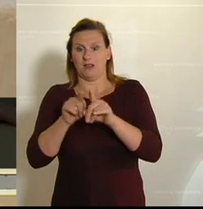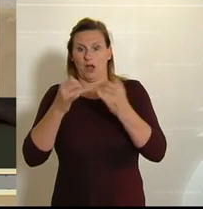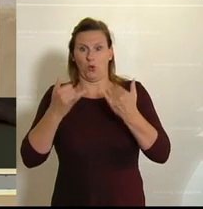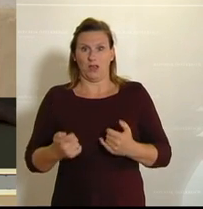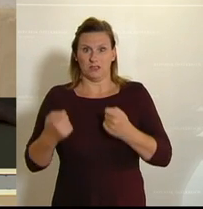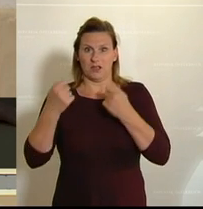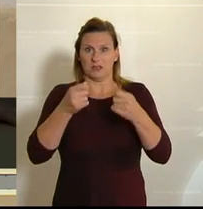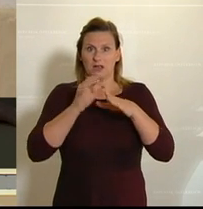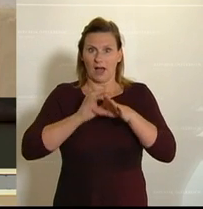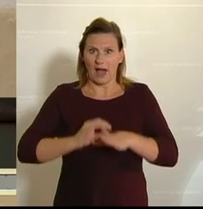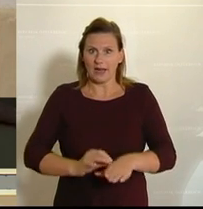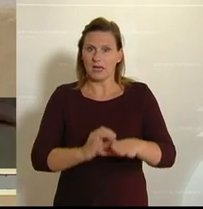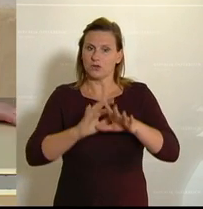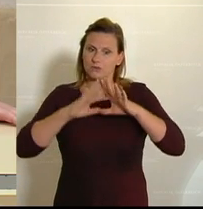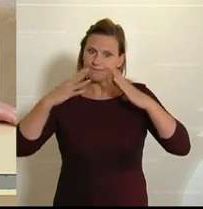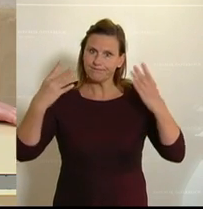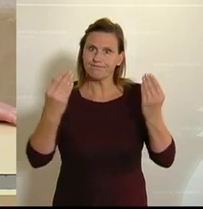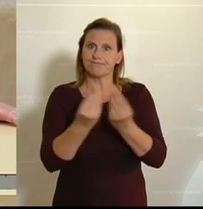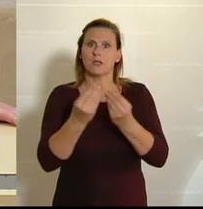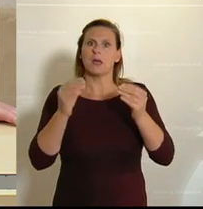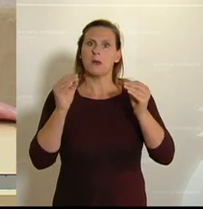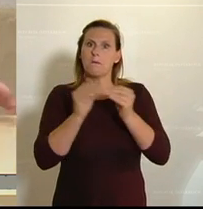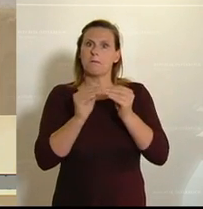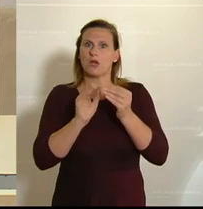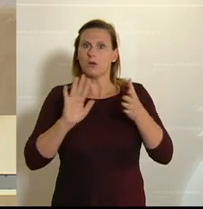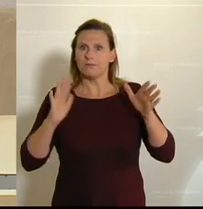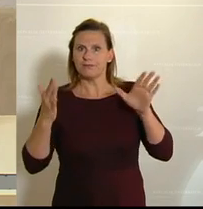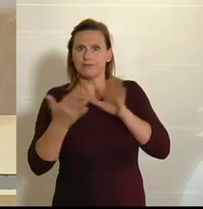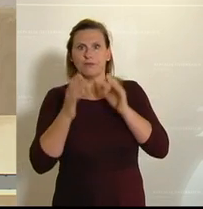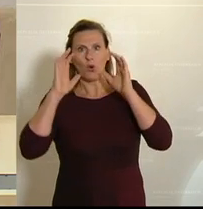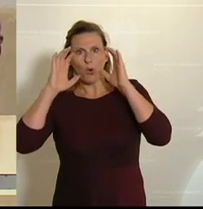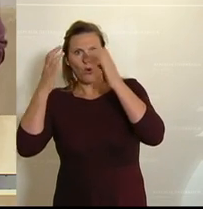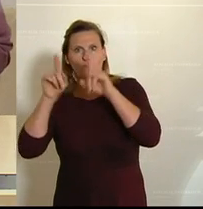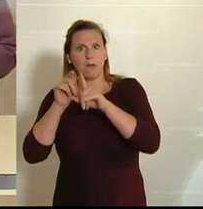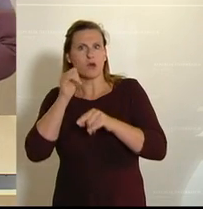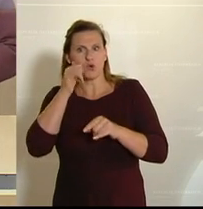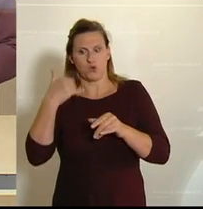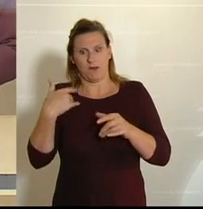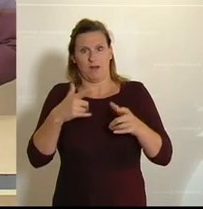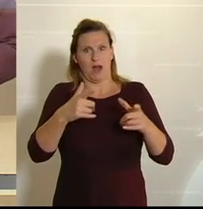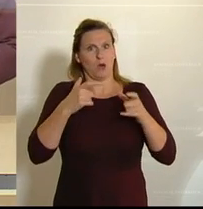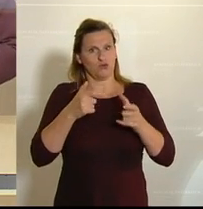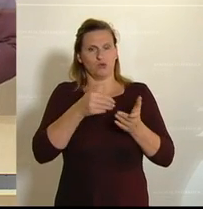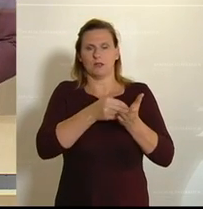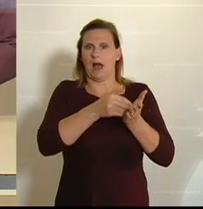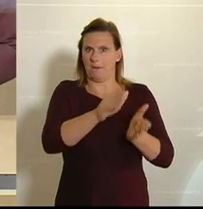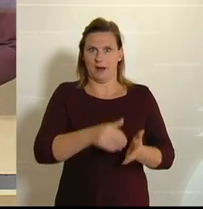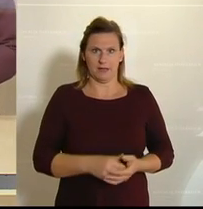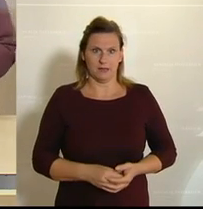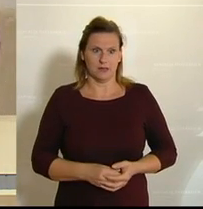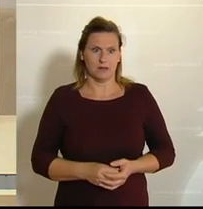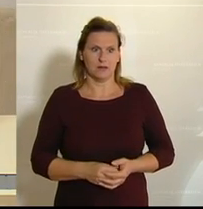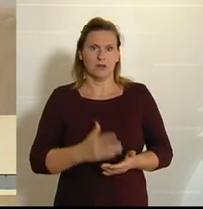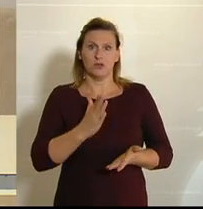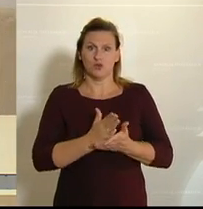Einleitung einer umfassenden Biowende wurde von ÖVP und Grüne im letzten Ausschuss abgelehnt. Dies ist